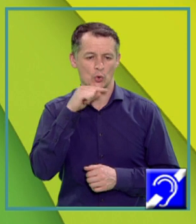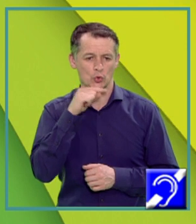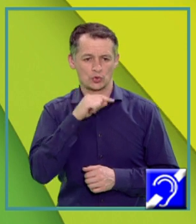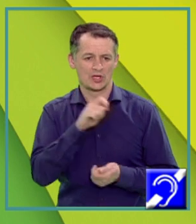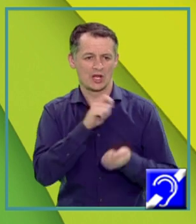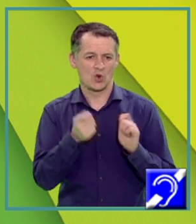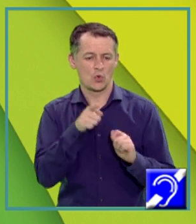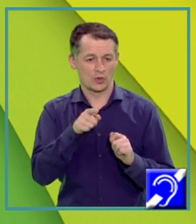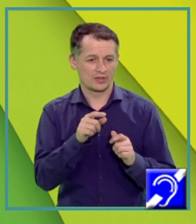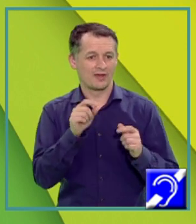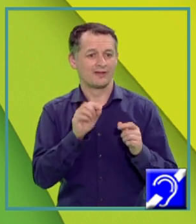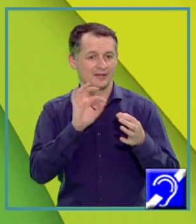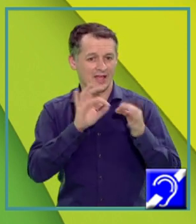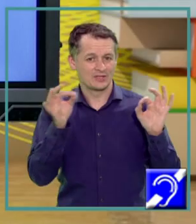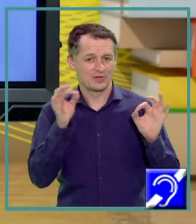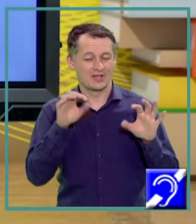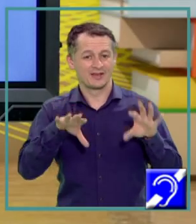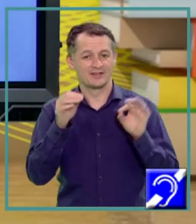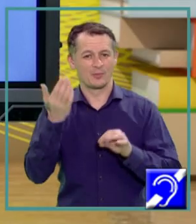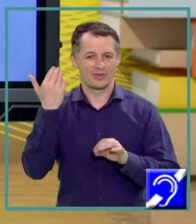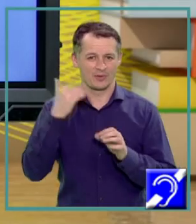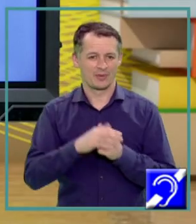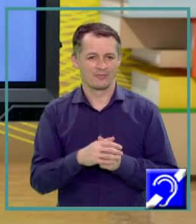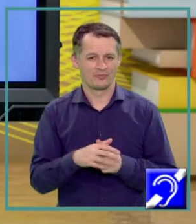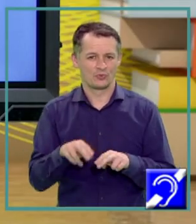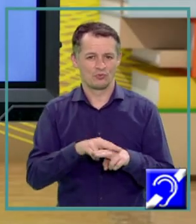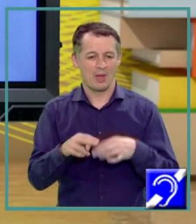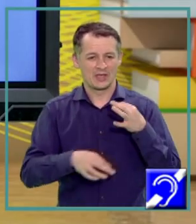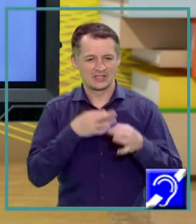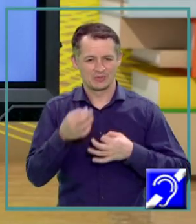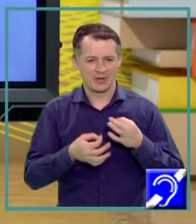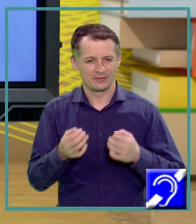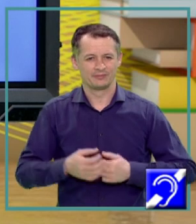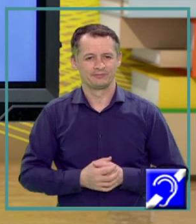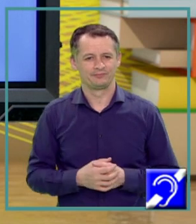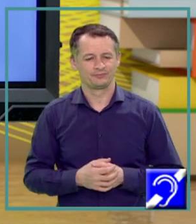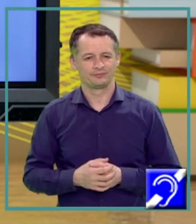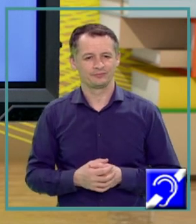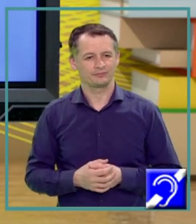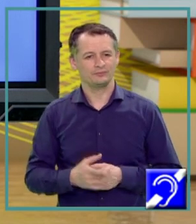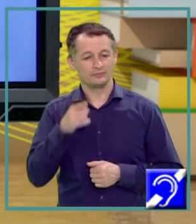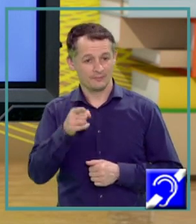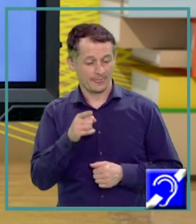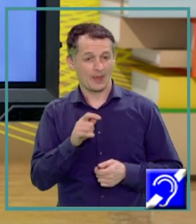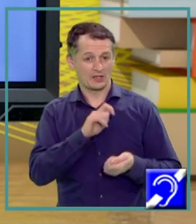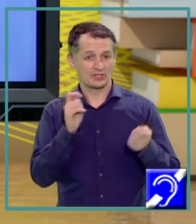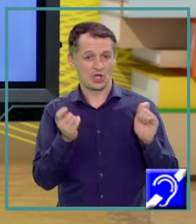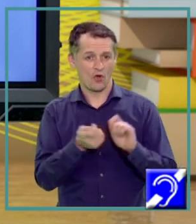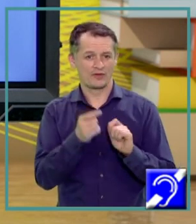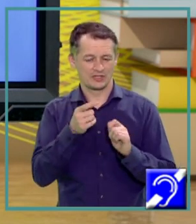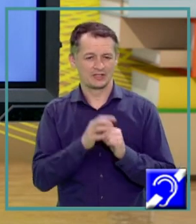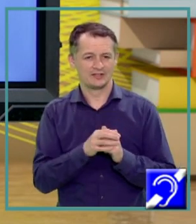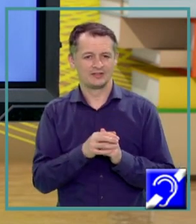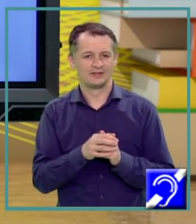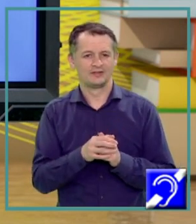în expresia găsită anterior Cum am exprimat această convergență în funcție